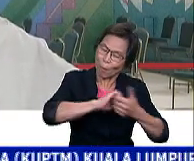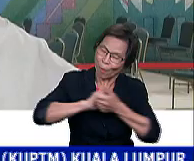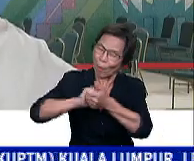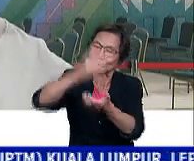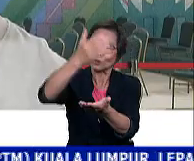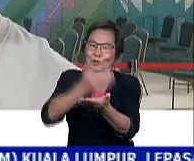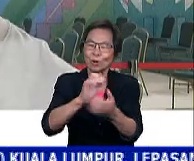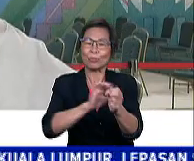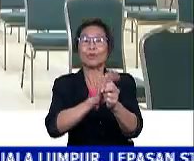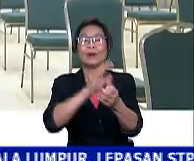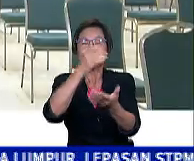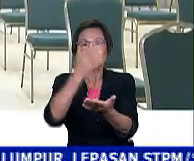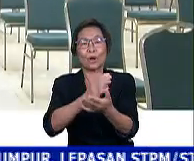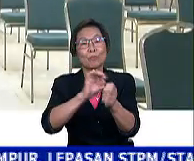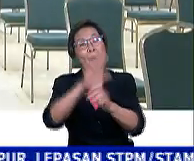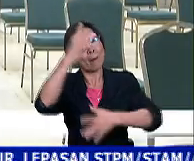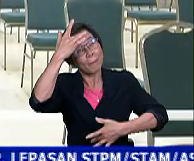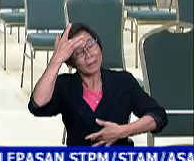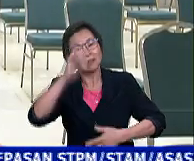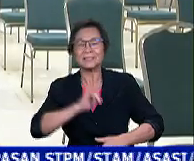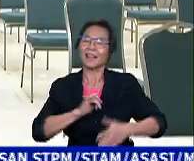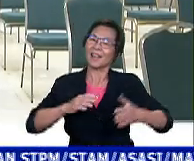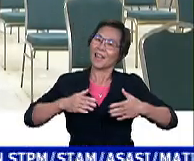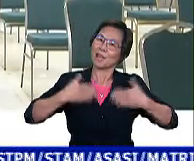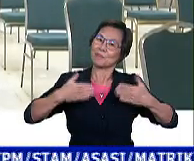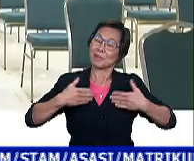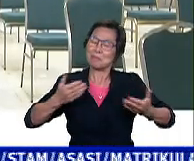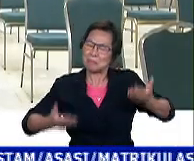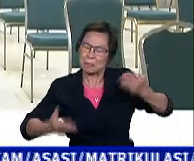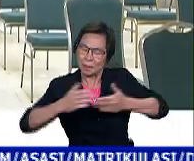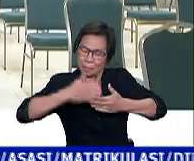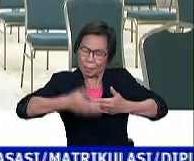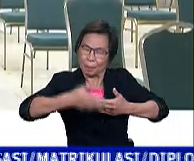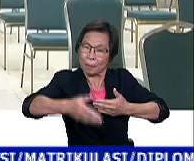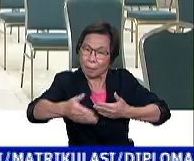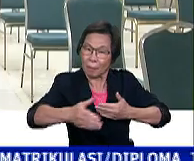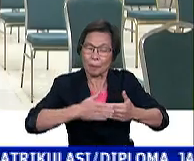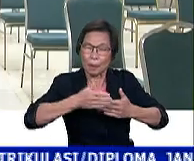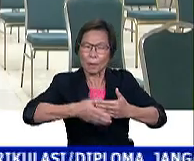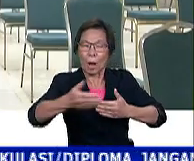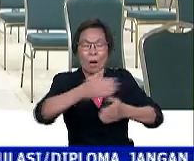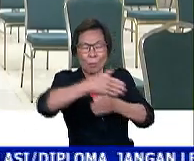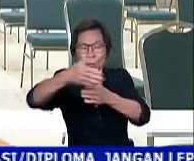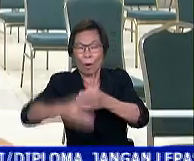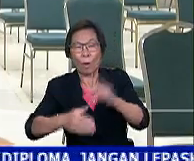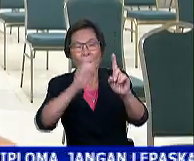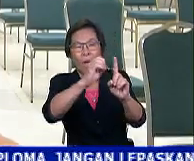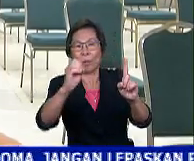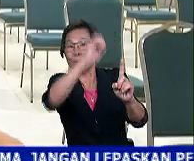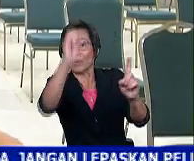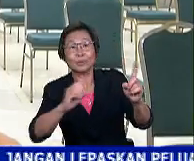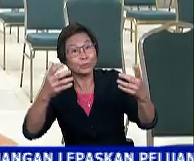mencegah penyakit COVID ini. Saya gembira sebab mungkin lepas ini ada lebih dah konflik 100% itu.